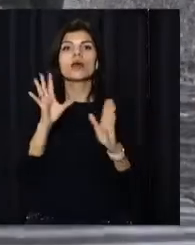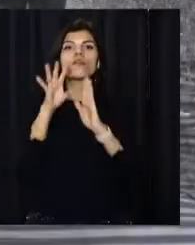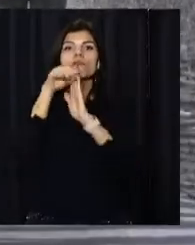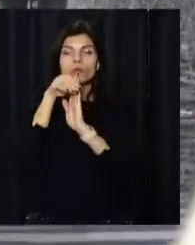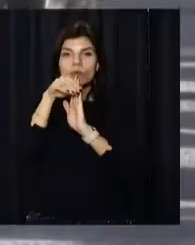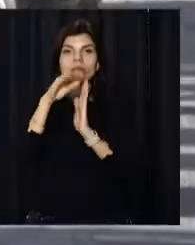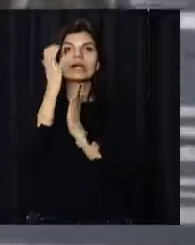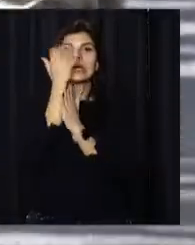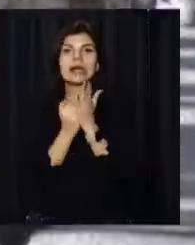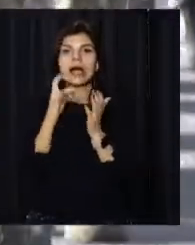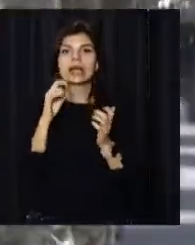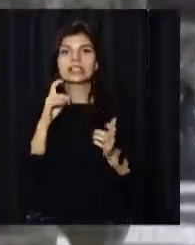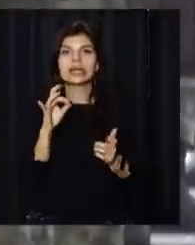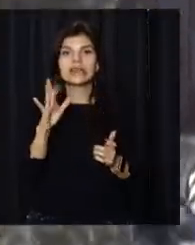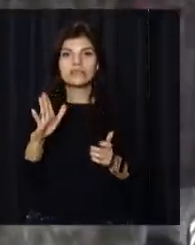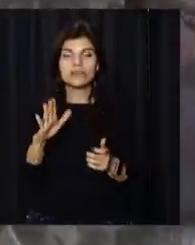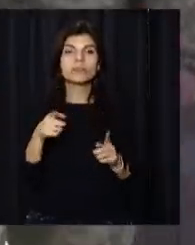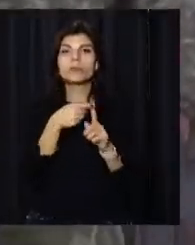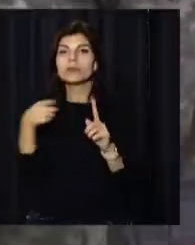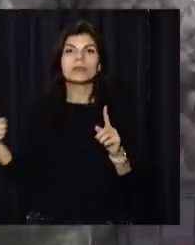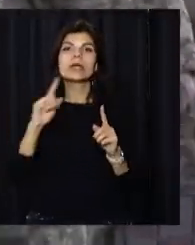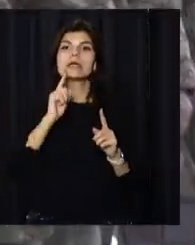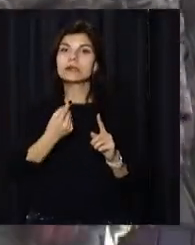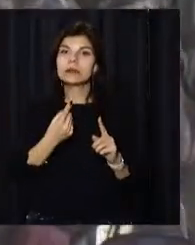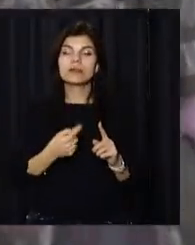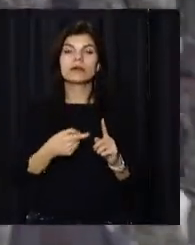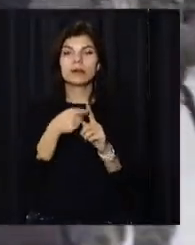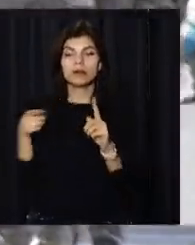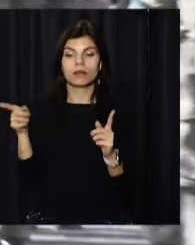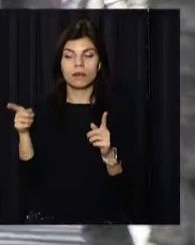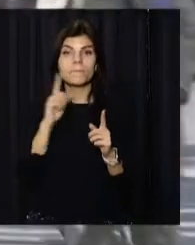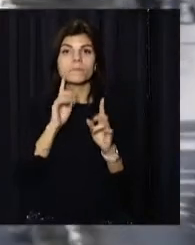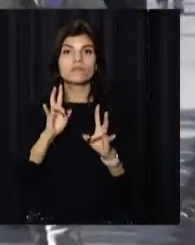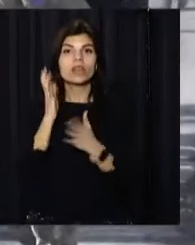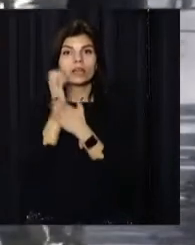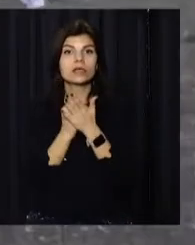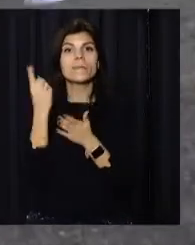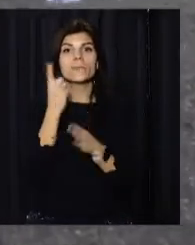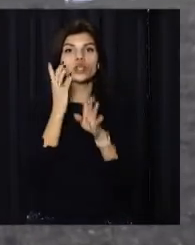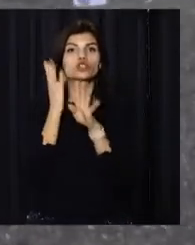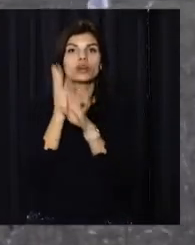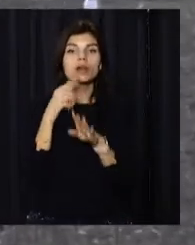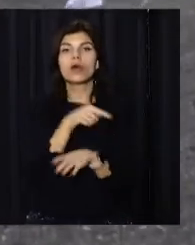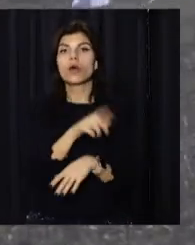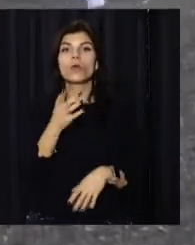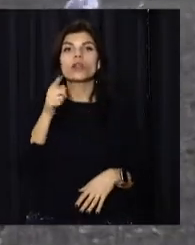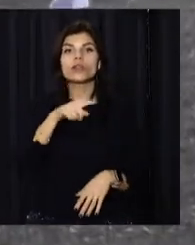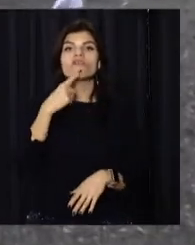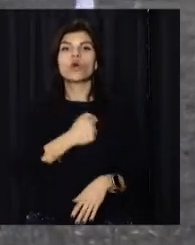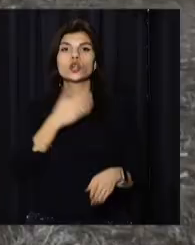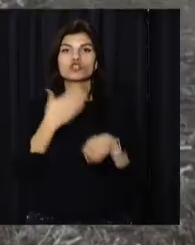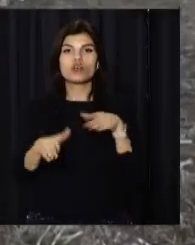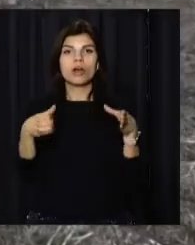оперативного резерву. Максимальний термін служби – рік. Резервісти оперативного резерву першої черги служитимуть у тих військових